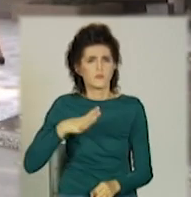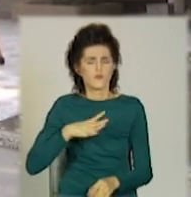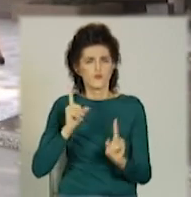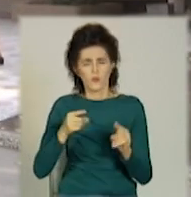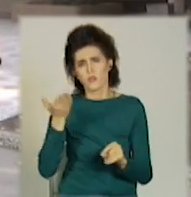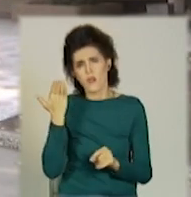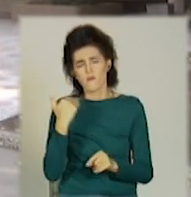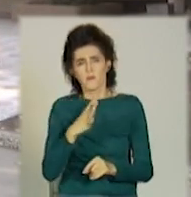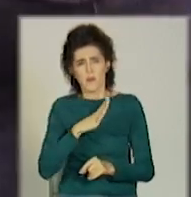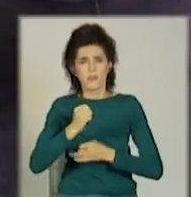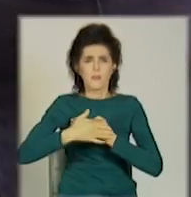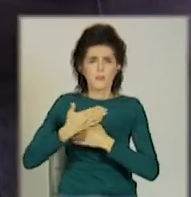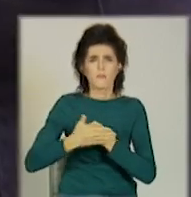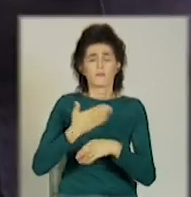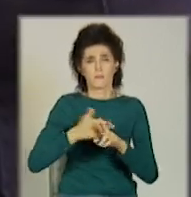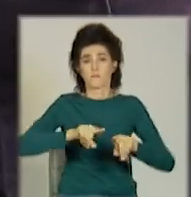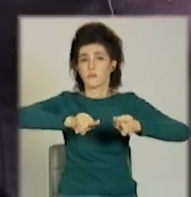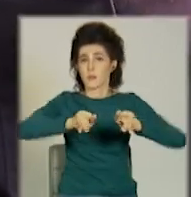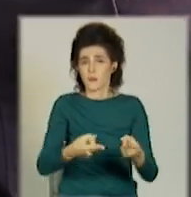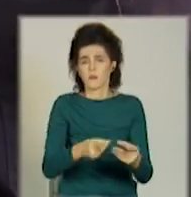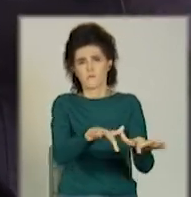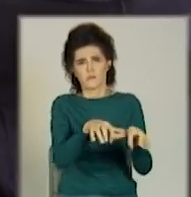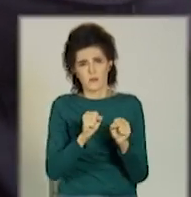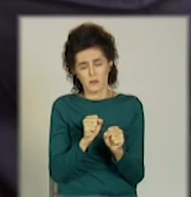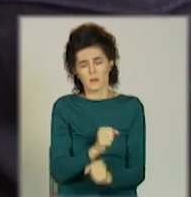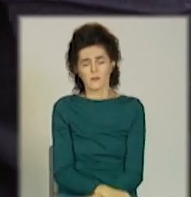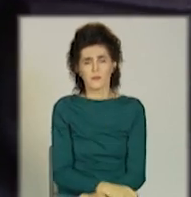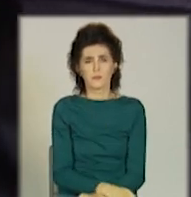І в одному з розважальних закладів його знайшли і затримали.